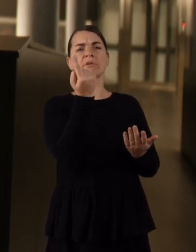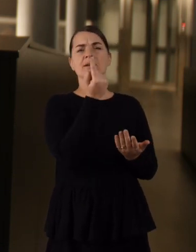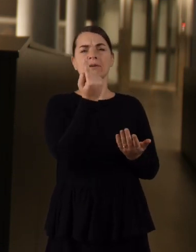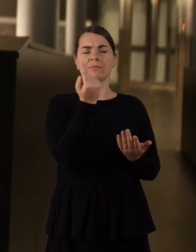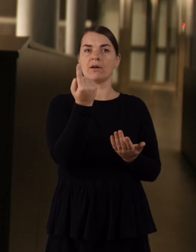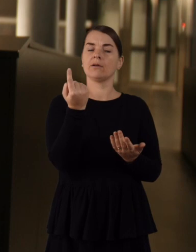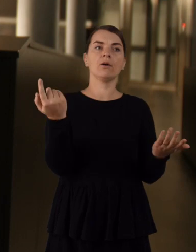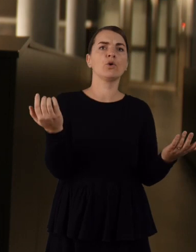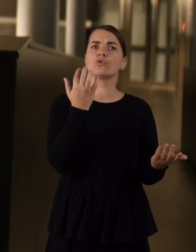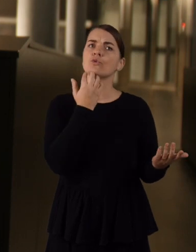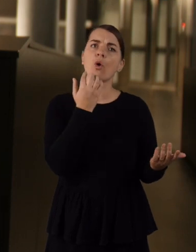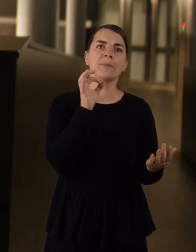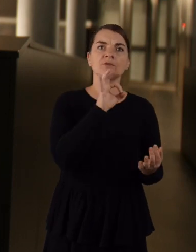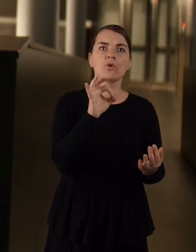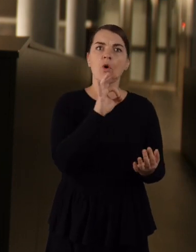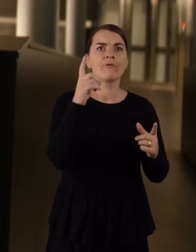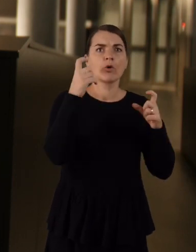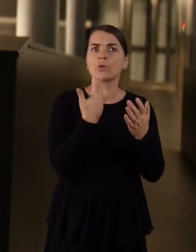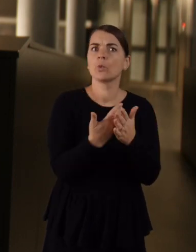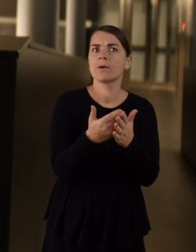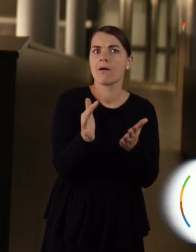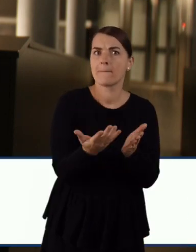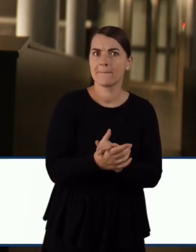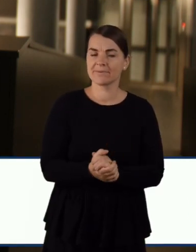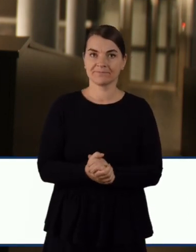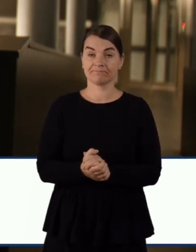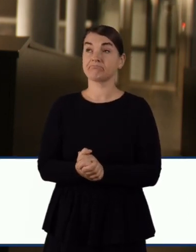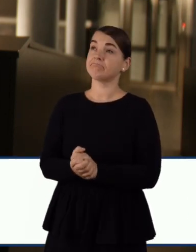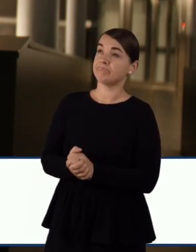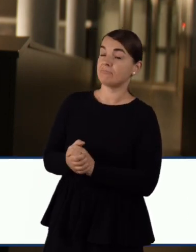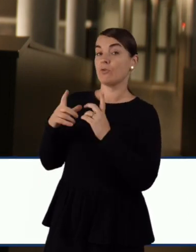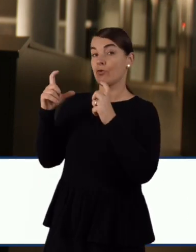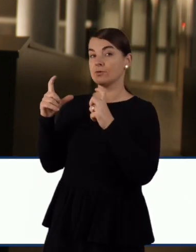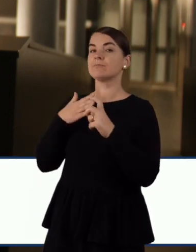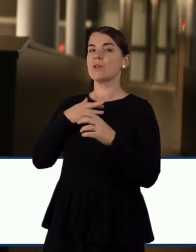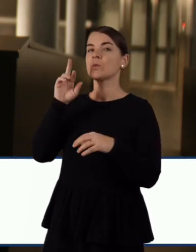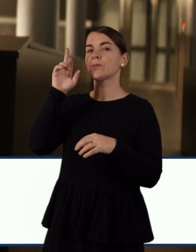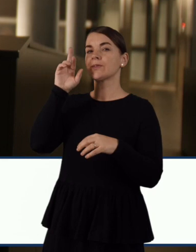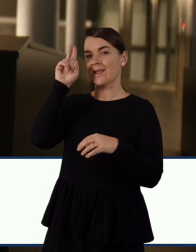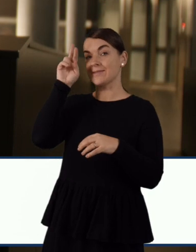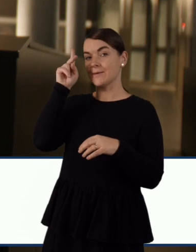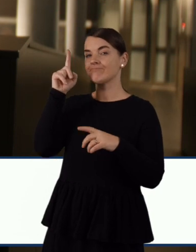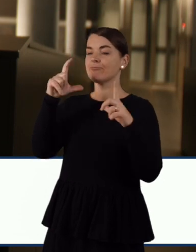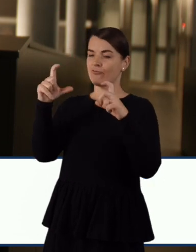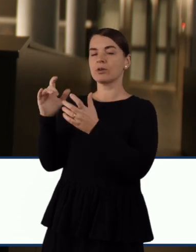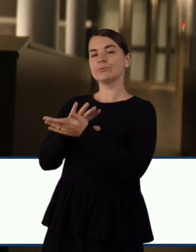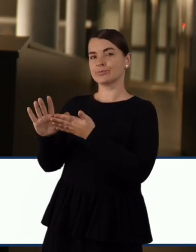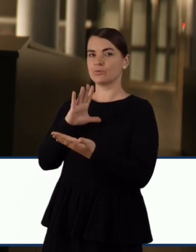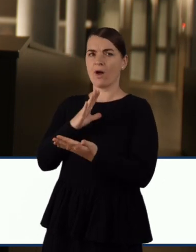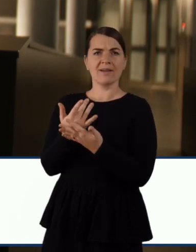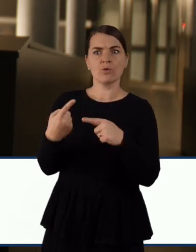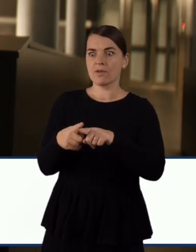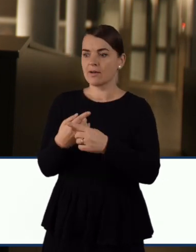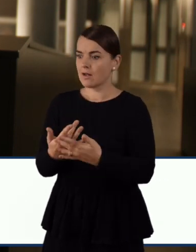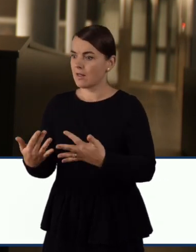klausimo, tai kaip susidomėjote fotografiją? Kaip susidomėjau fotografiją? Mano dėdė buvo fotografas ir jisai turėjo